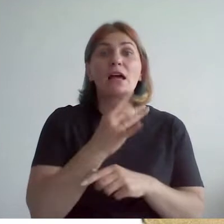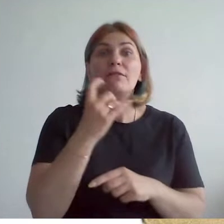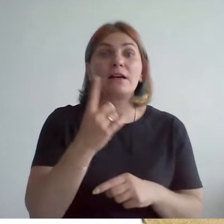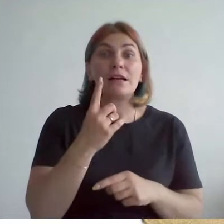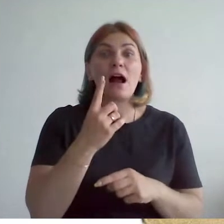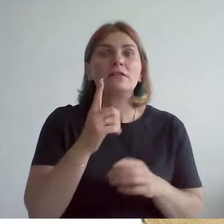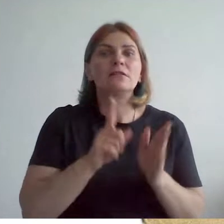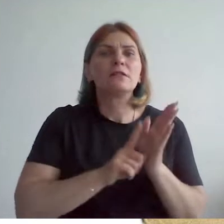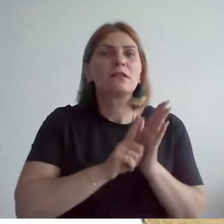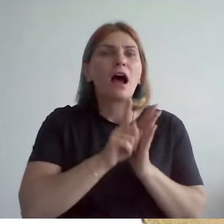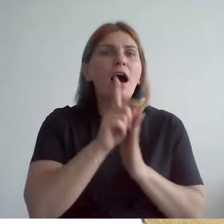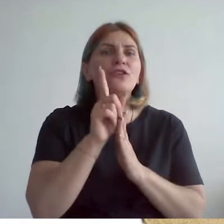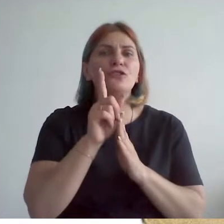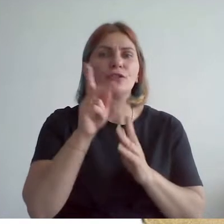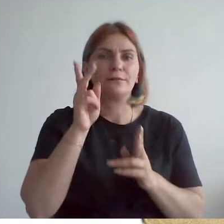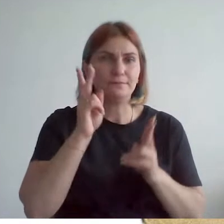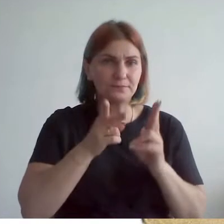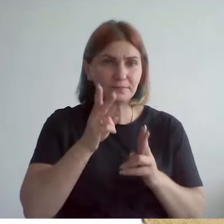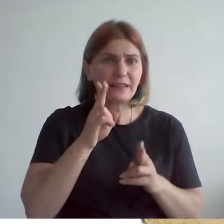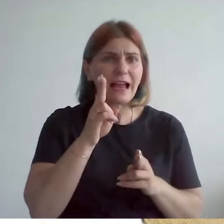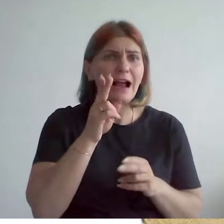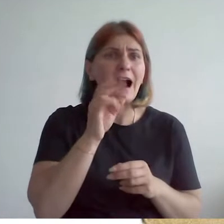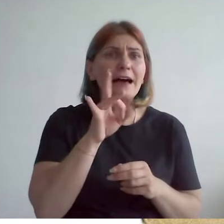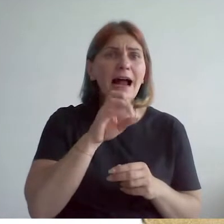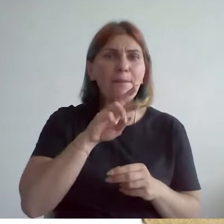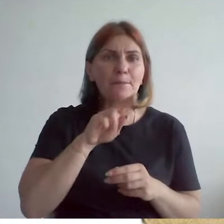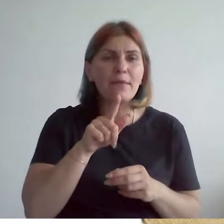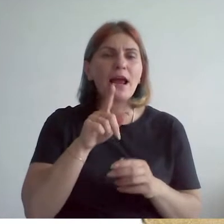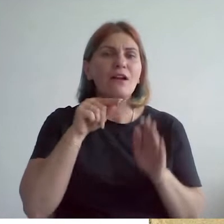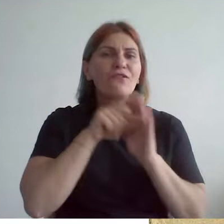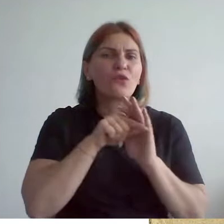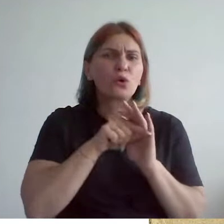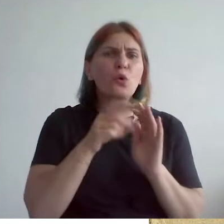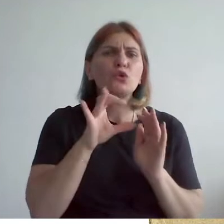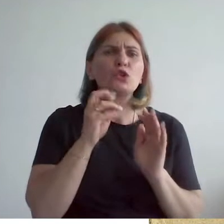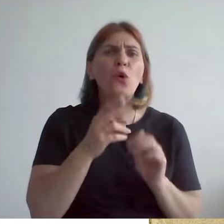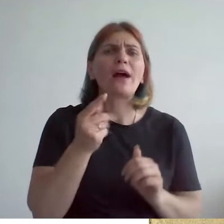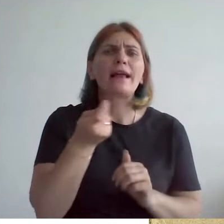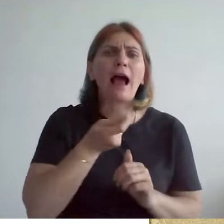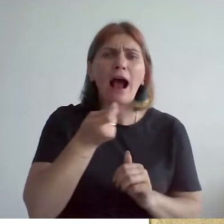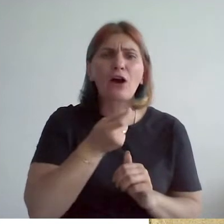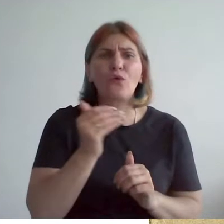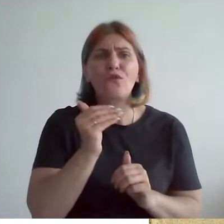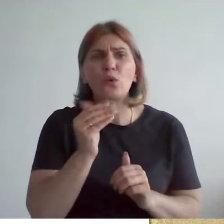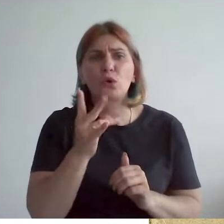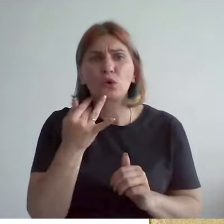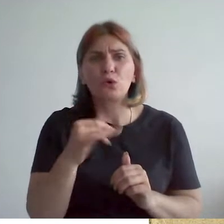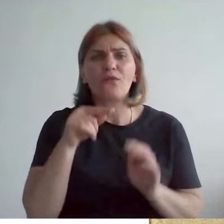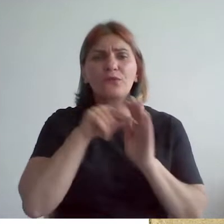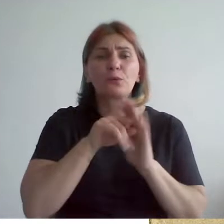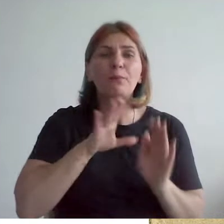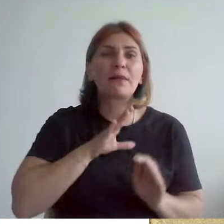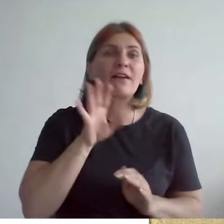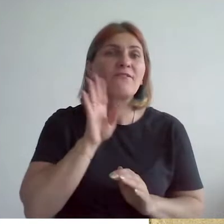с начинкой внутри. Внутри были сок ягодный, сок фруктовый, внутри было варенье,